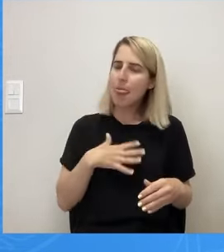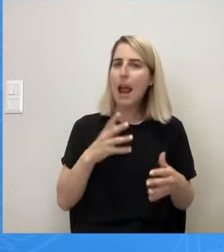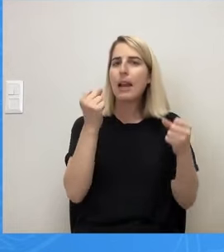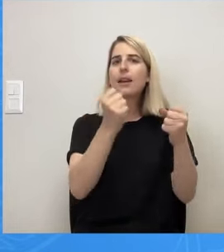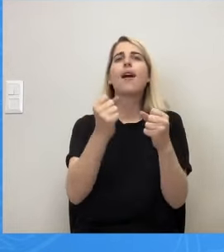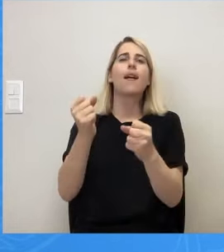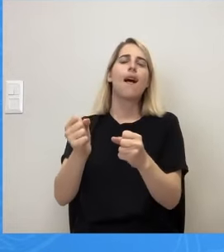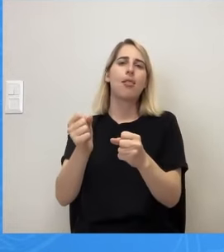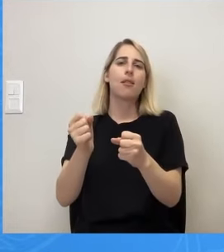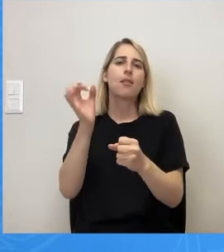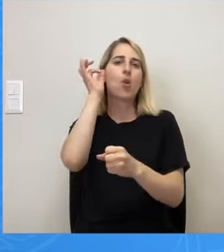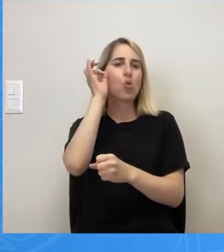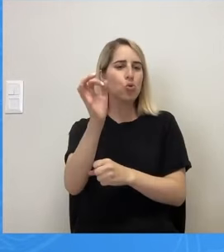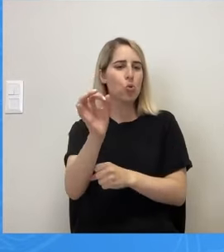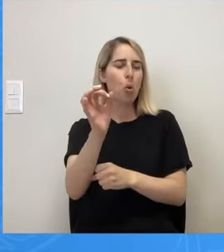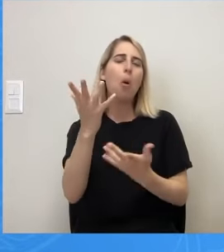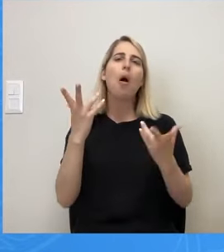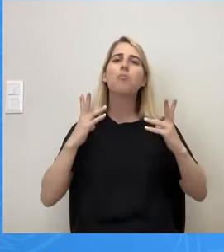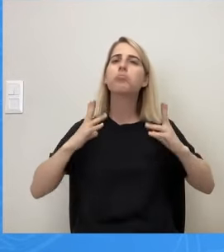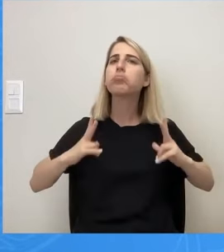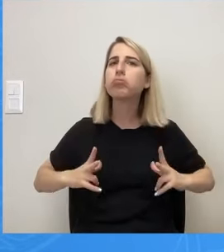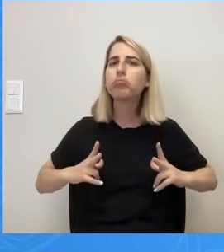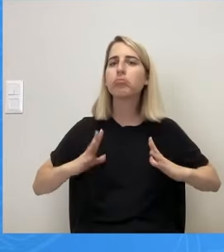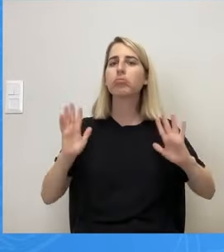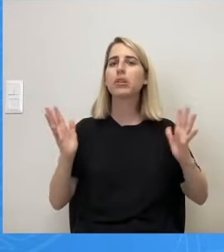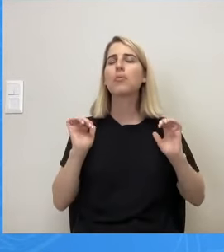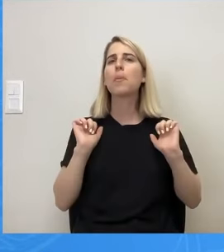μπορέσει να ανταποκριθεί στην πίεση